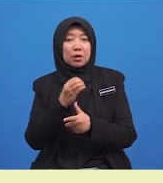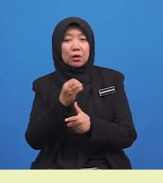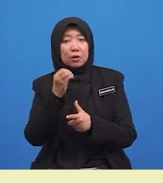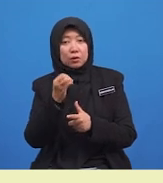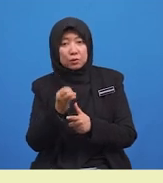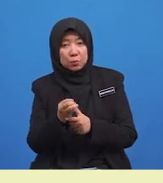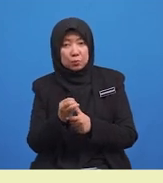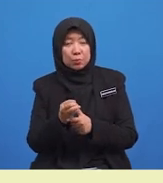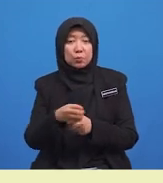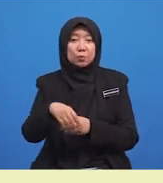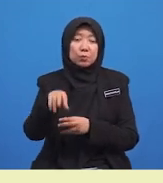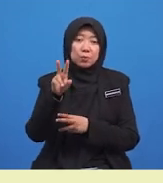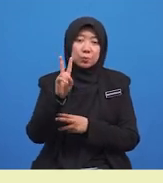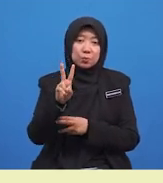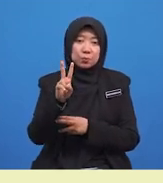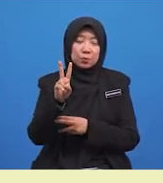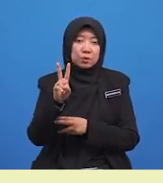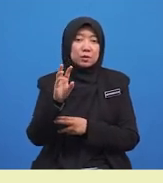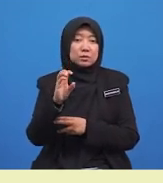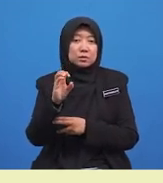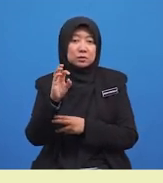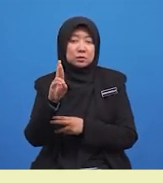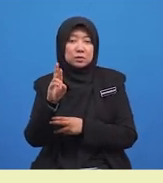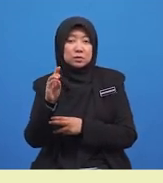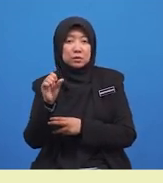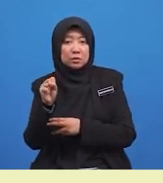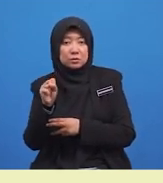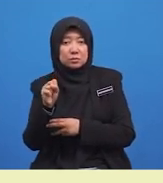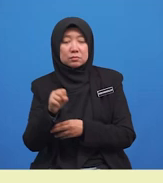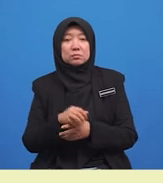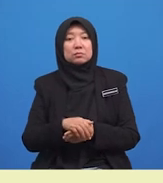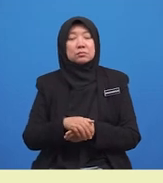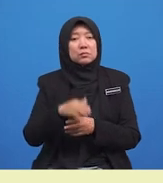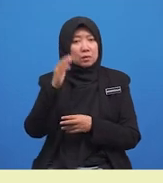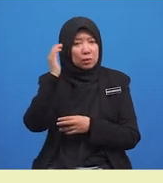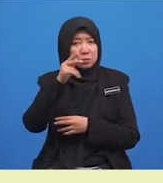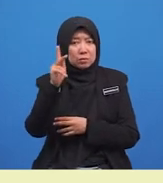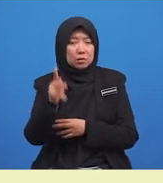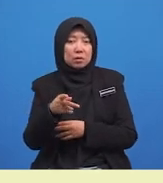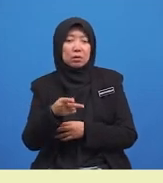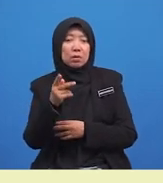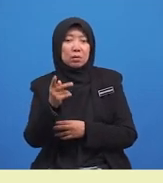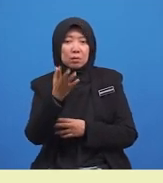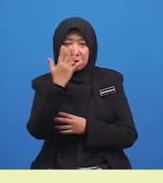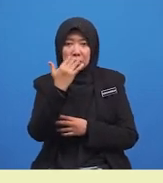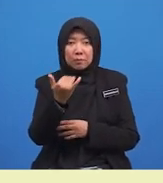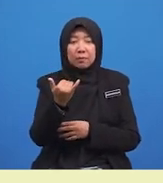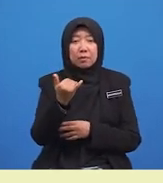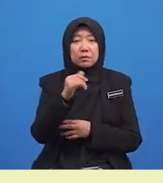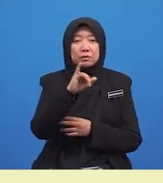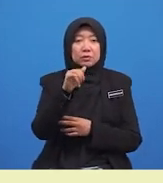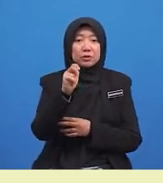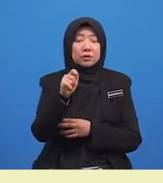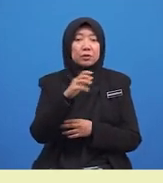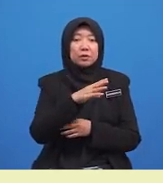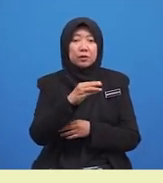mengapa Janet dan Surya tidak hadir pada hari ini? Oh, mereka tidak hadir kerana